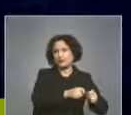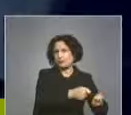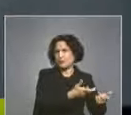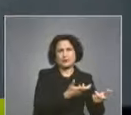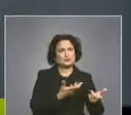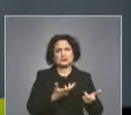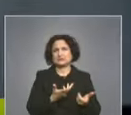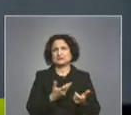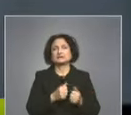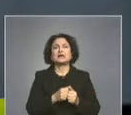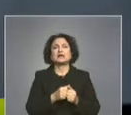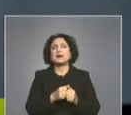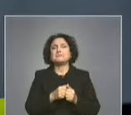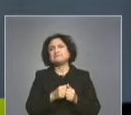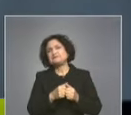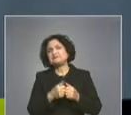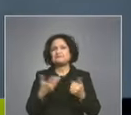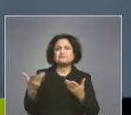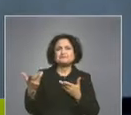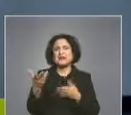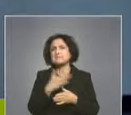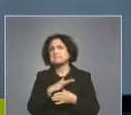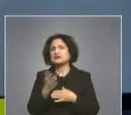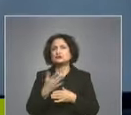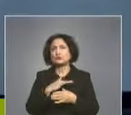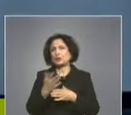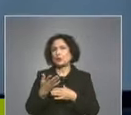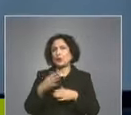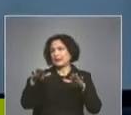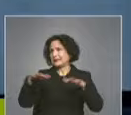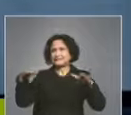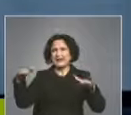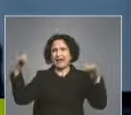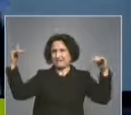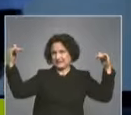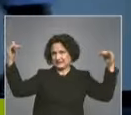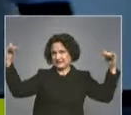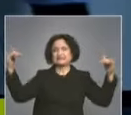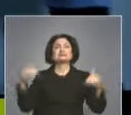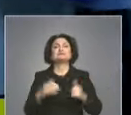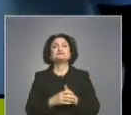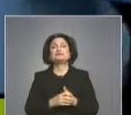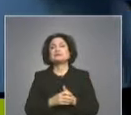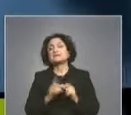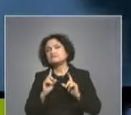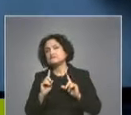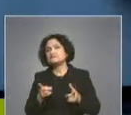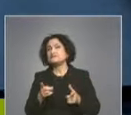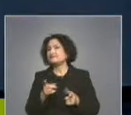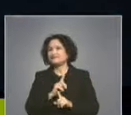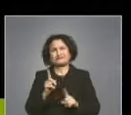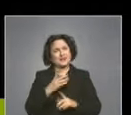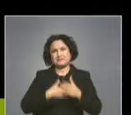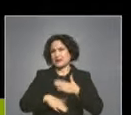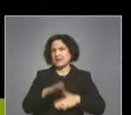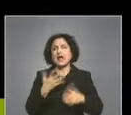Обикновено. Между връзници и то. Тоест нещо, което обикновено не е незаконно, но може да има. Но не е